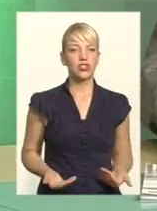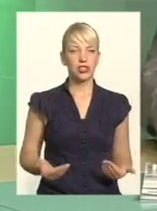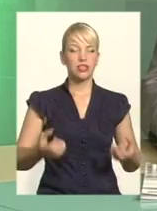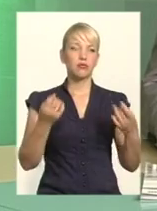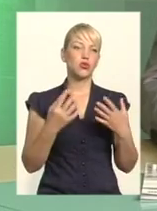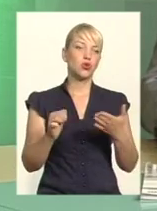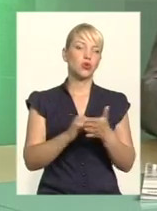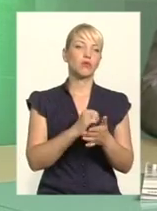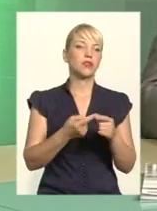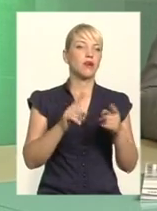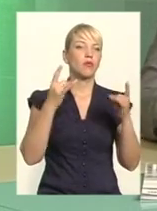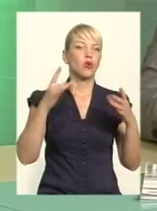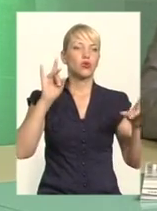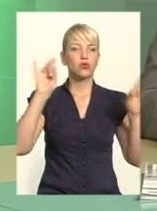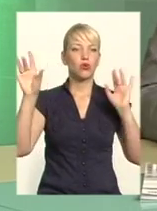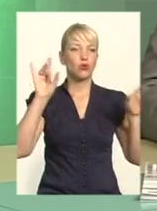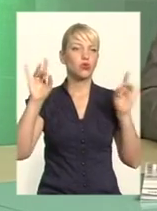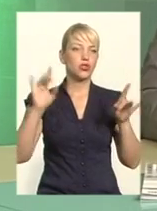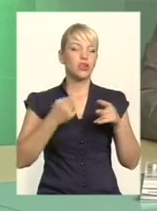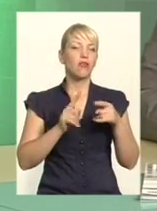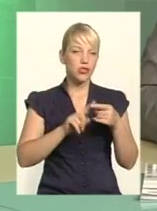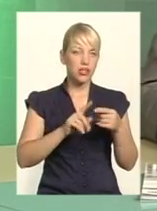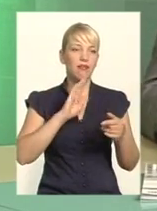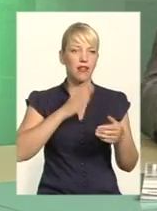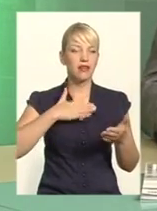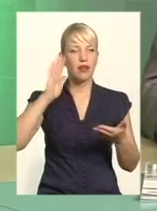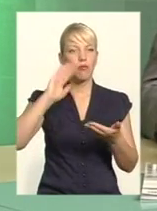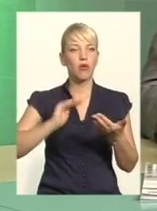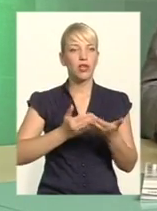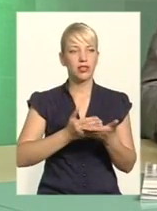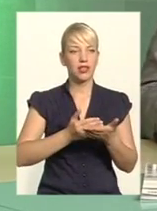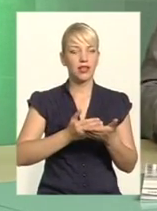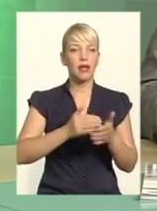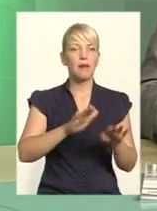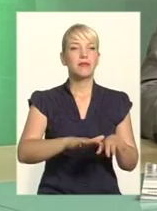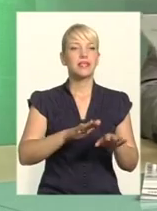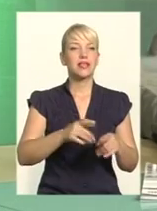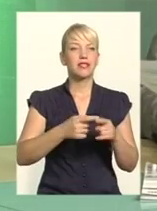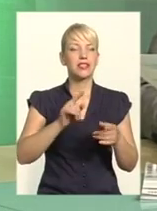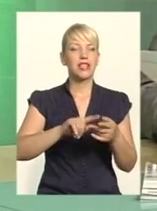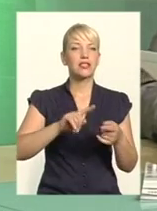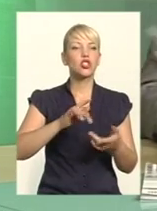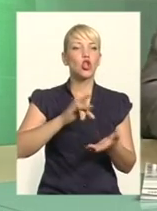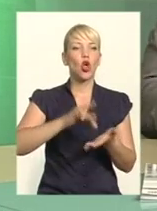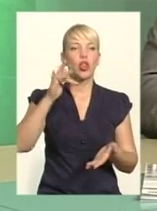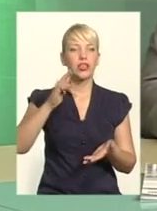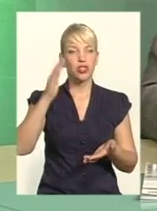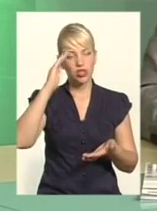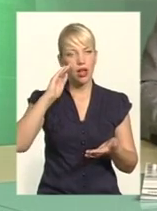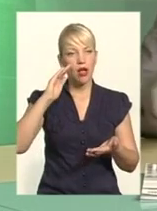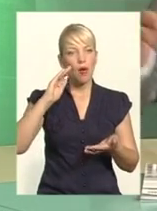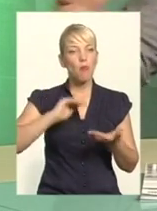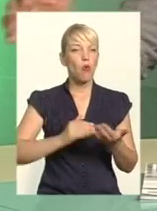якому все дуже гучно. Оце наша політика місцева, оце наша київська політика столична. Це біда, це декларація, за якою просто